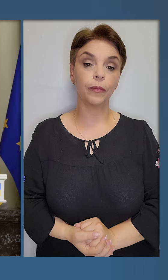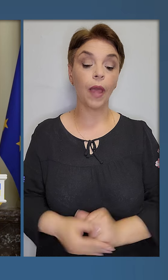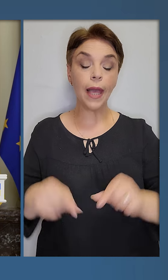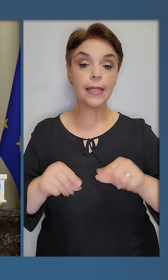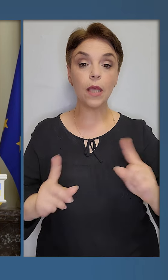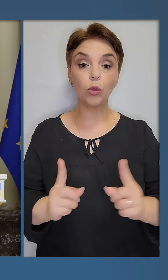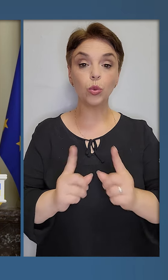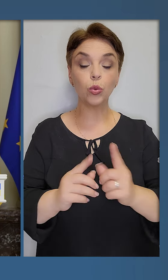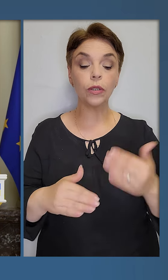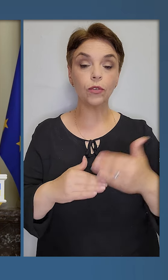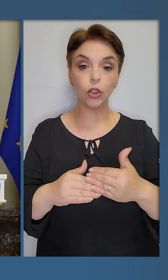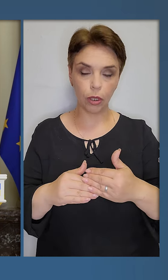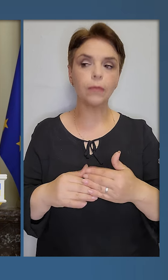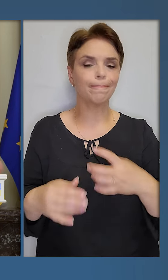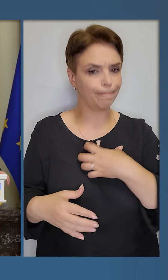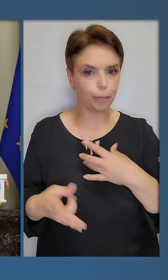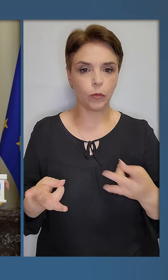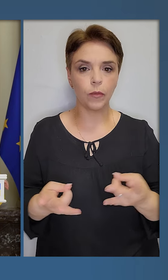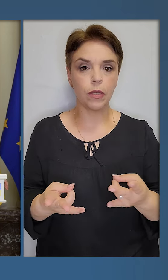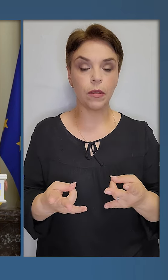Ця зустріч вже назріла.